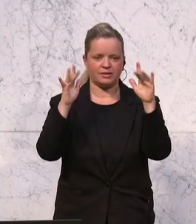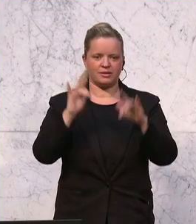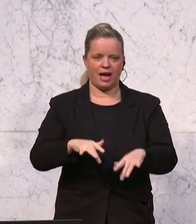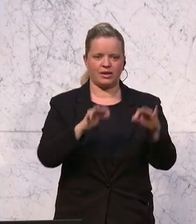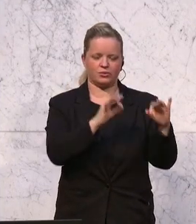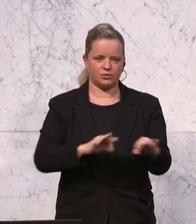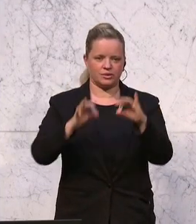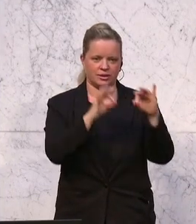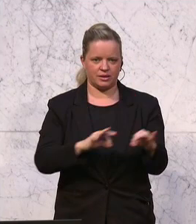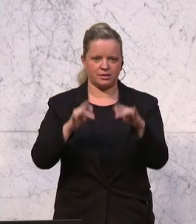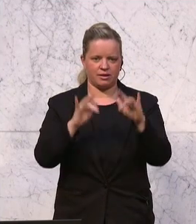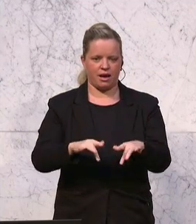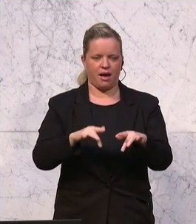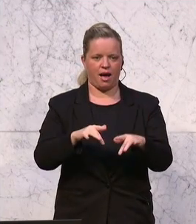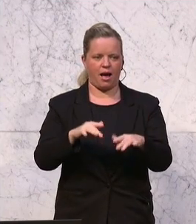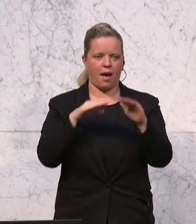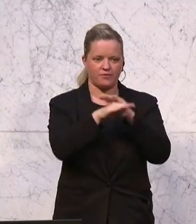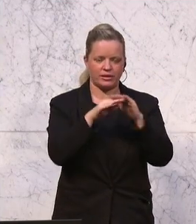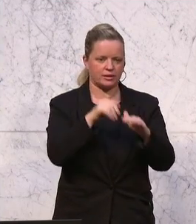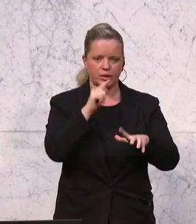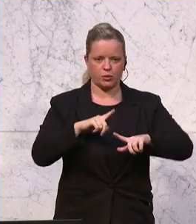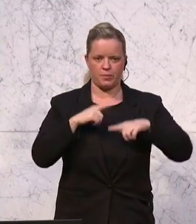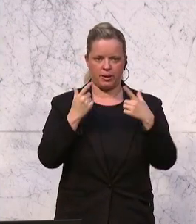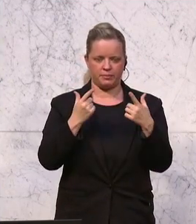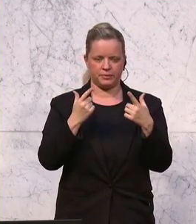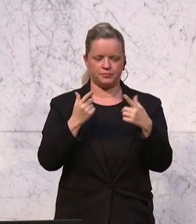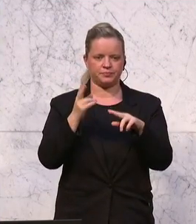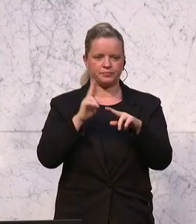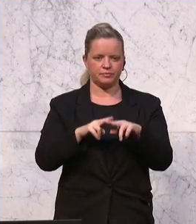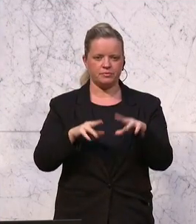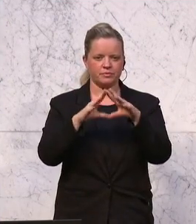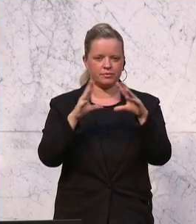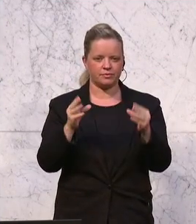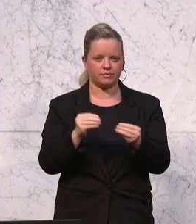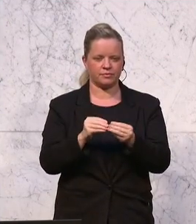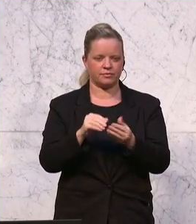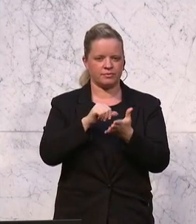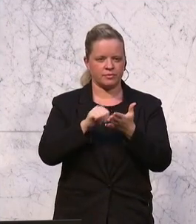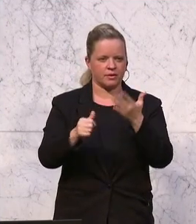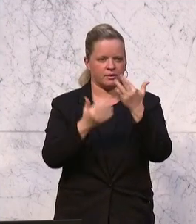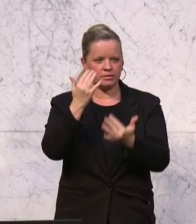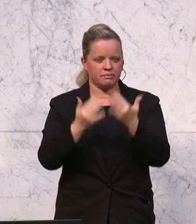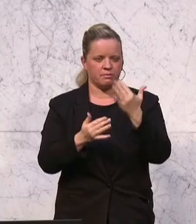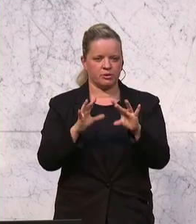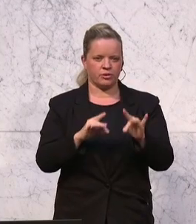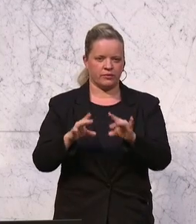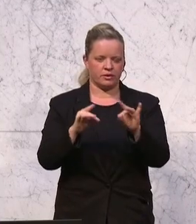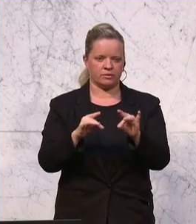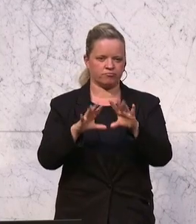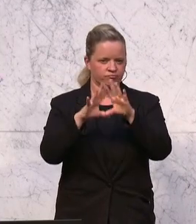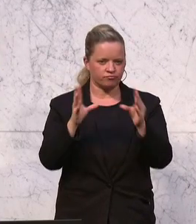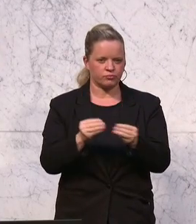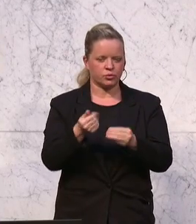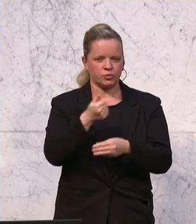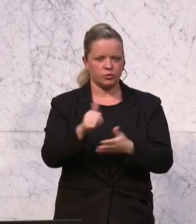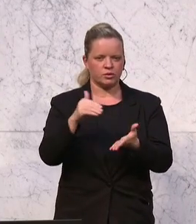sagen andere Experten, abwandert, nicht überlebt. Wir haben wirklich, wenn man zusammenzielt, wir Beschäftigte und Angehörige dort sind, in etwa rund 100.000